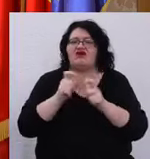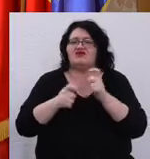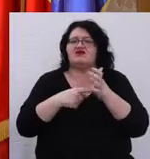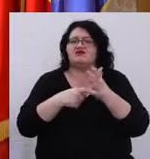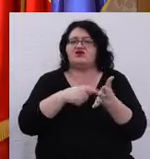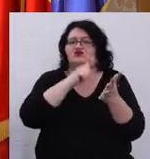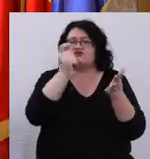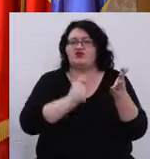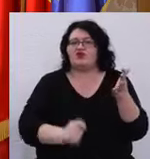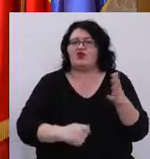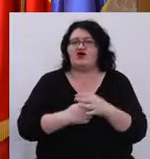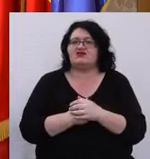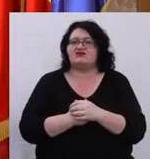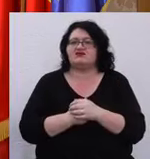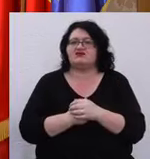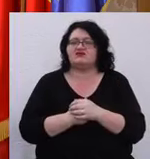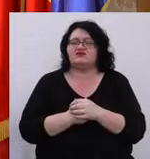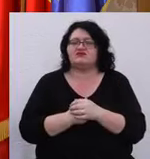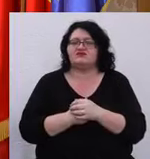proiect